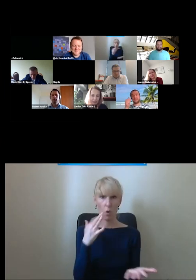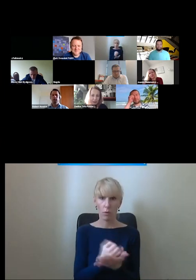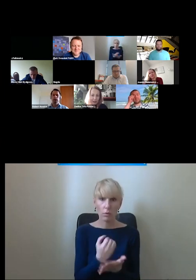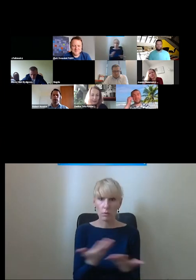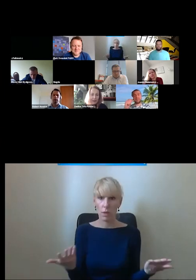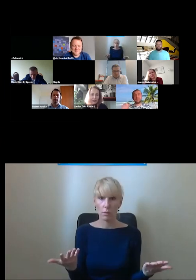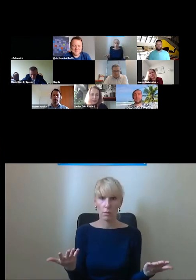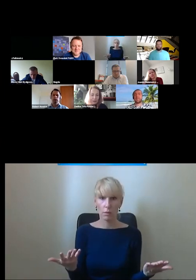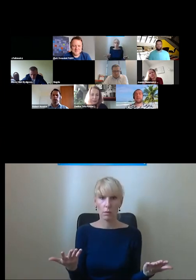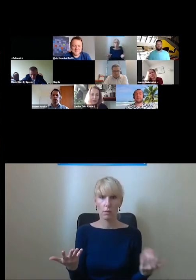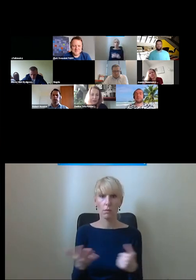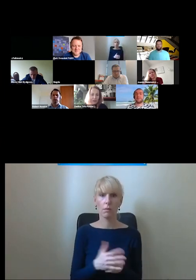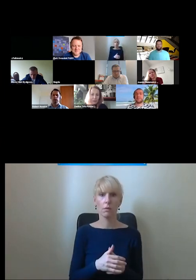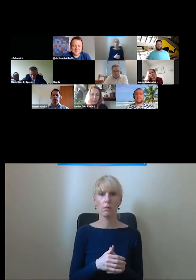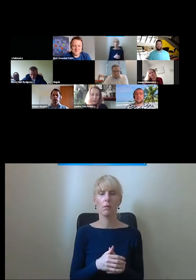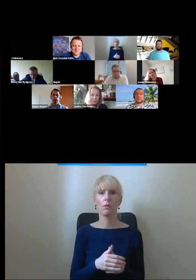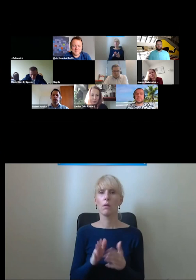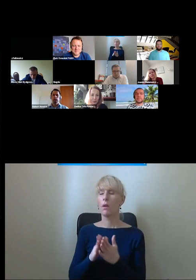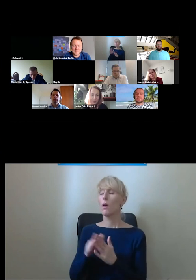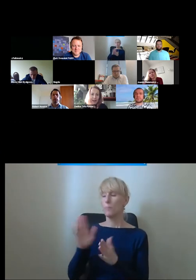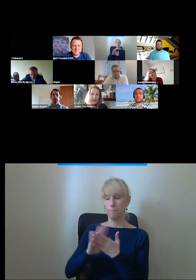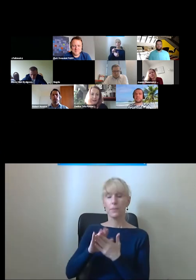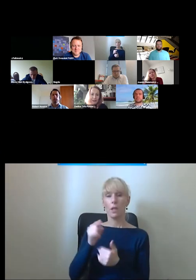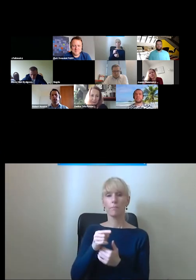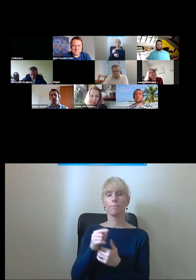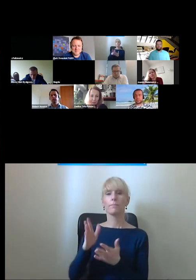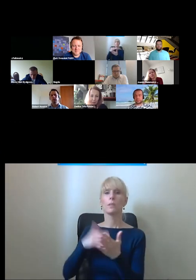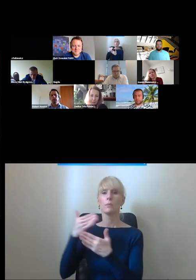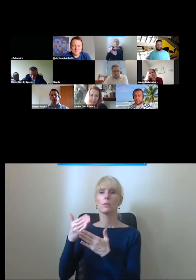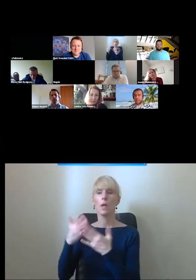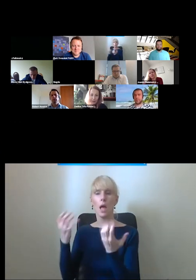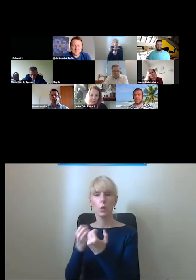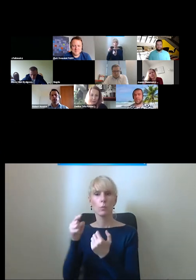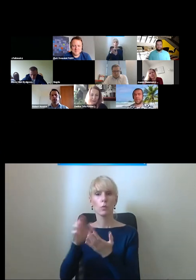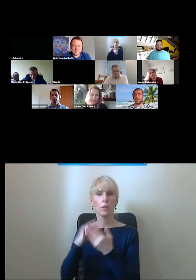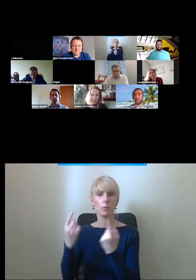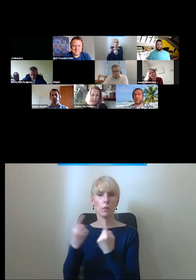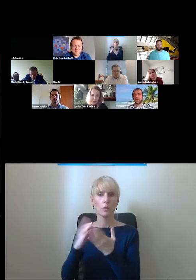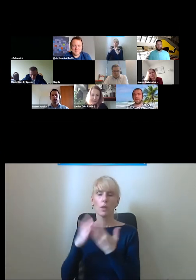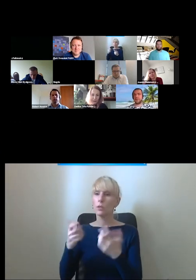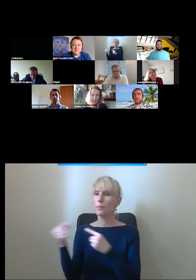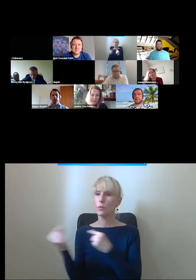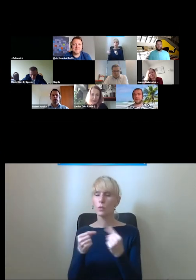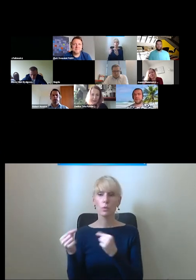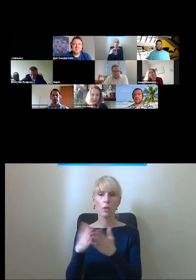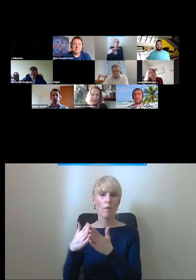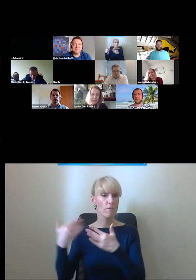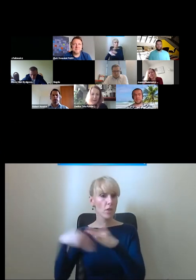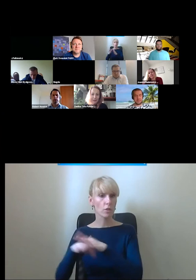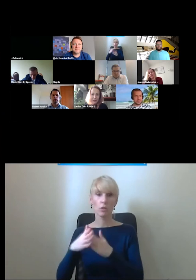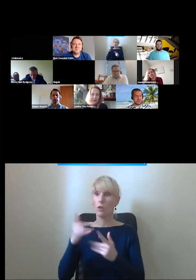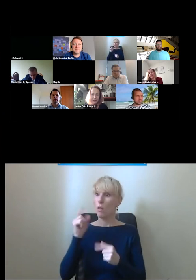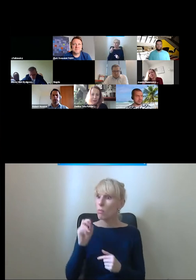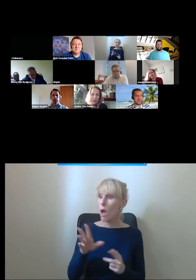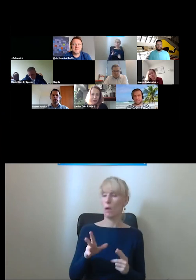dramatyczna ratujemy się na każdy możliwy sposób ale nie chciałabym żebyśmy po tej dyskusji wyszli wszyscy stąd z przekonaniem